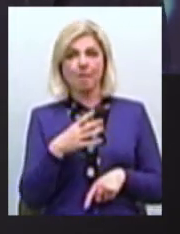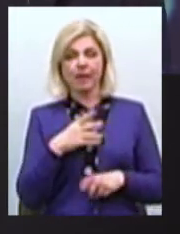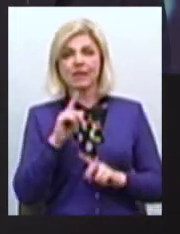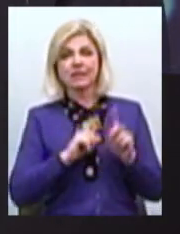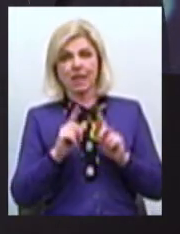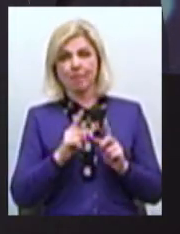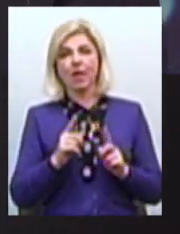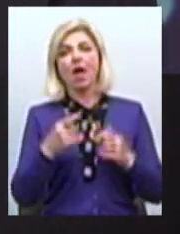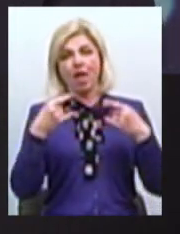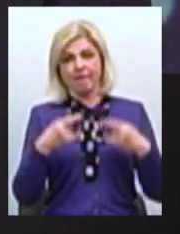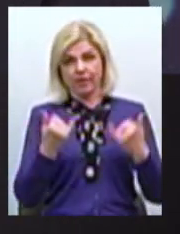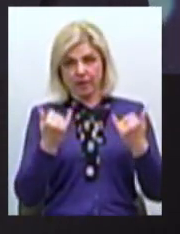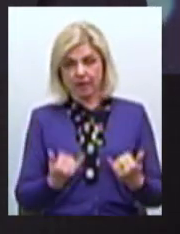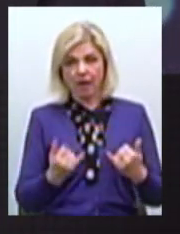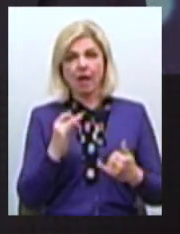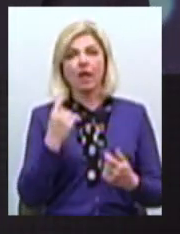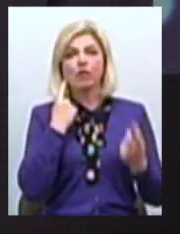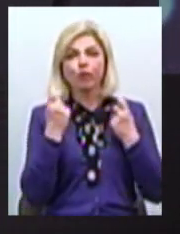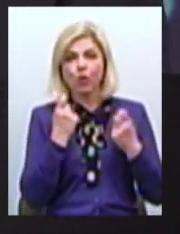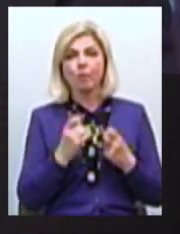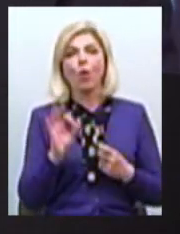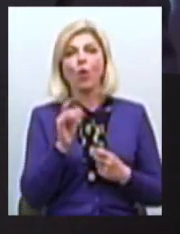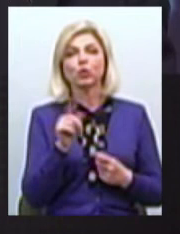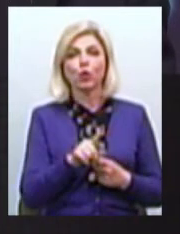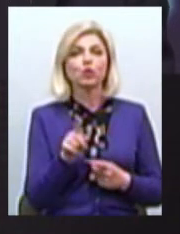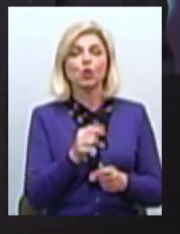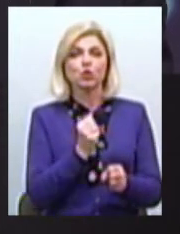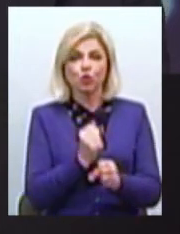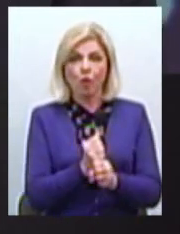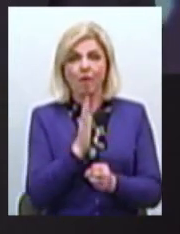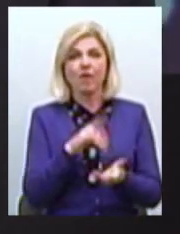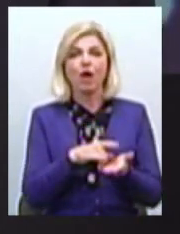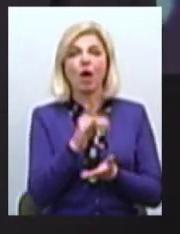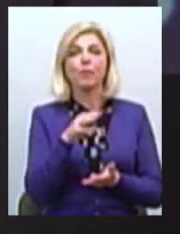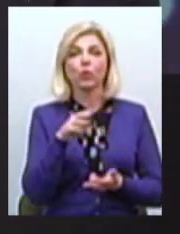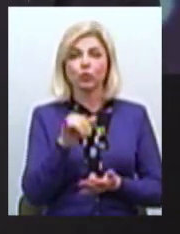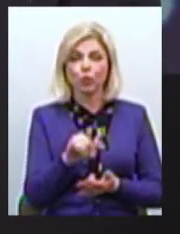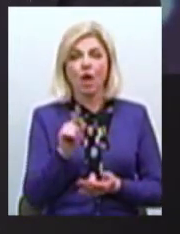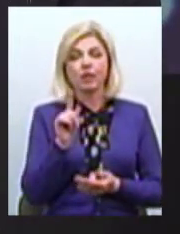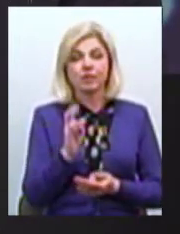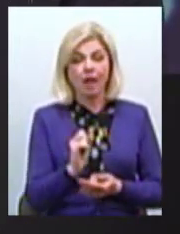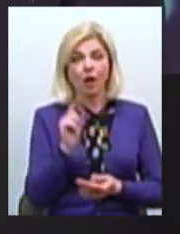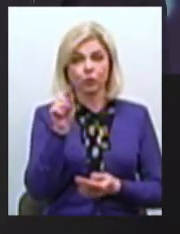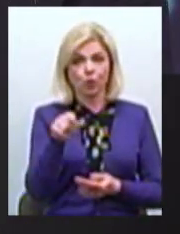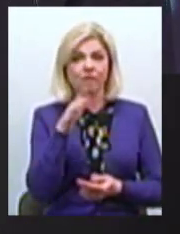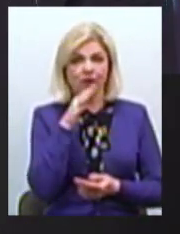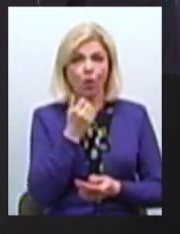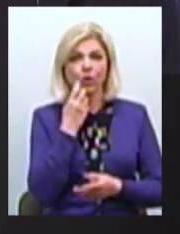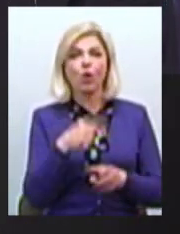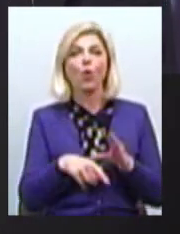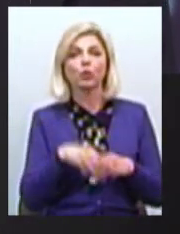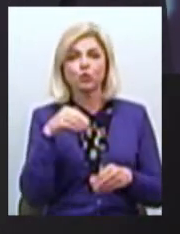прямому ефірі І інформація про те, що зроблено в аеропорту На той момент, коли було голосування